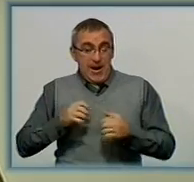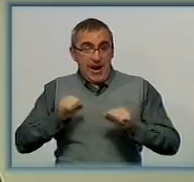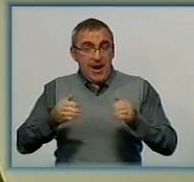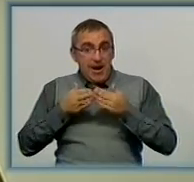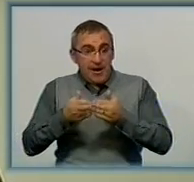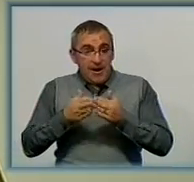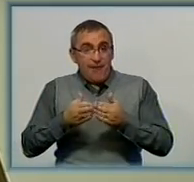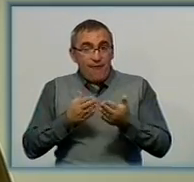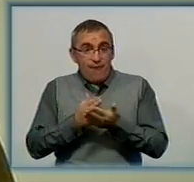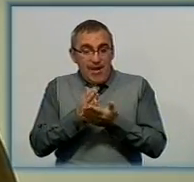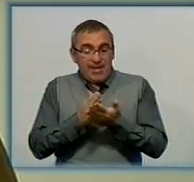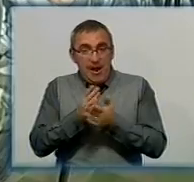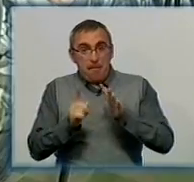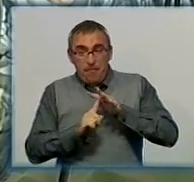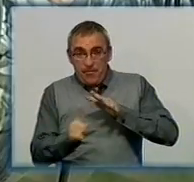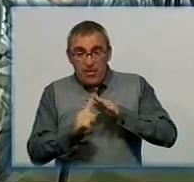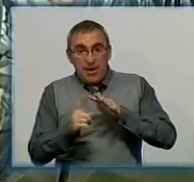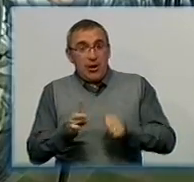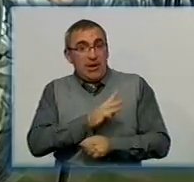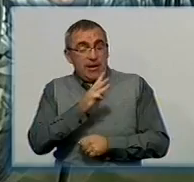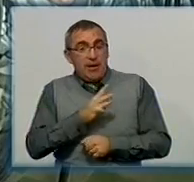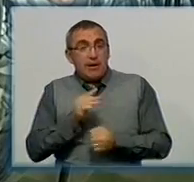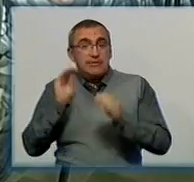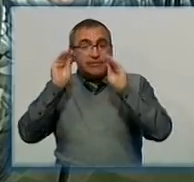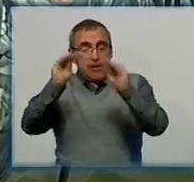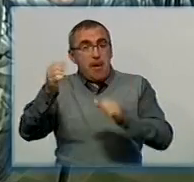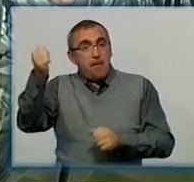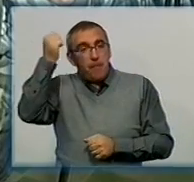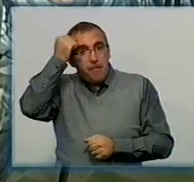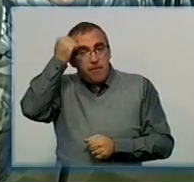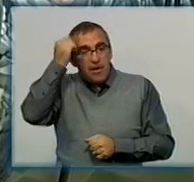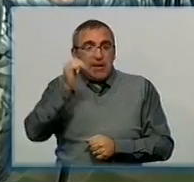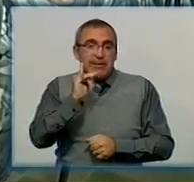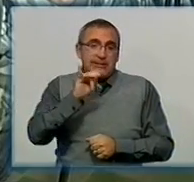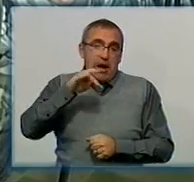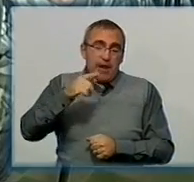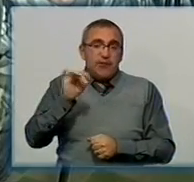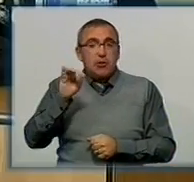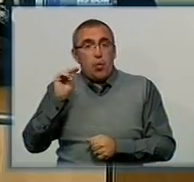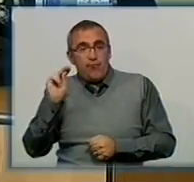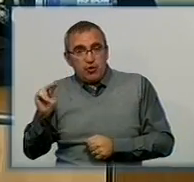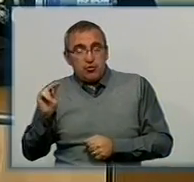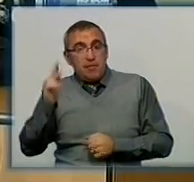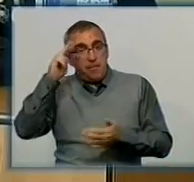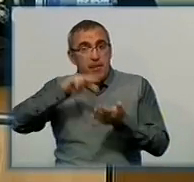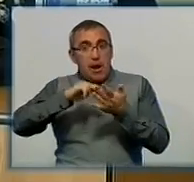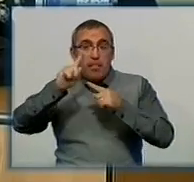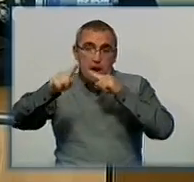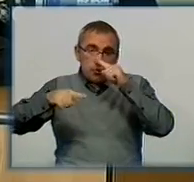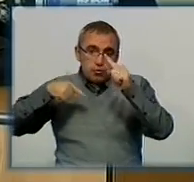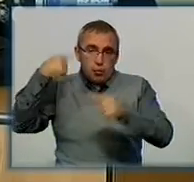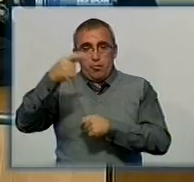обласна організація ветеранів-підводників ініціювала встановлення пам'ятника Ізраїлю Фісановичу. Відкрити його планують наступного року.